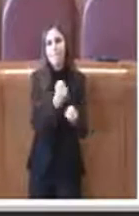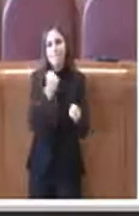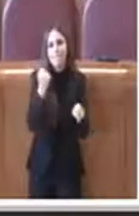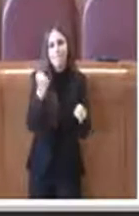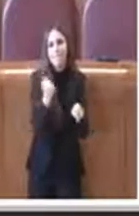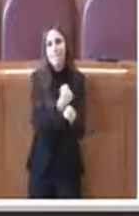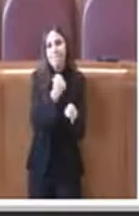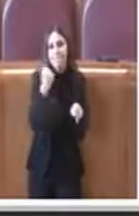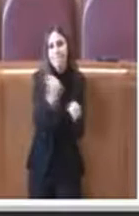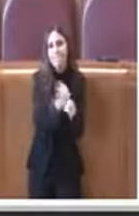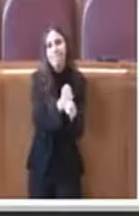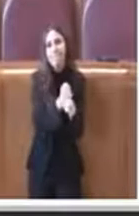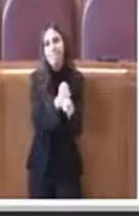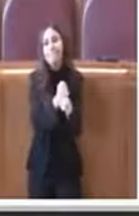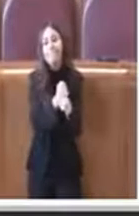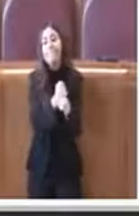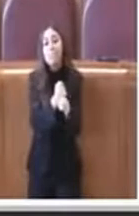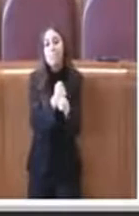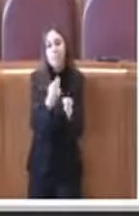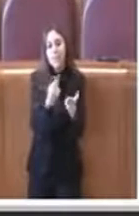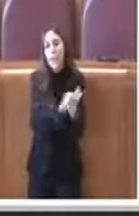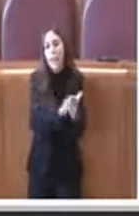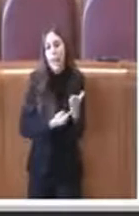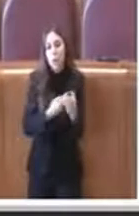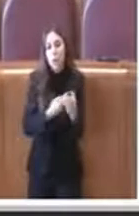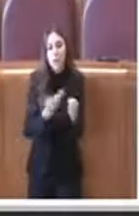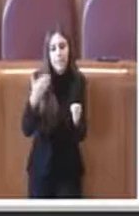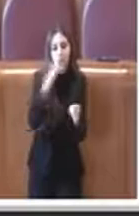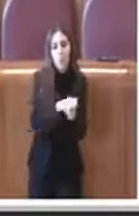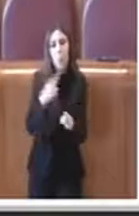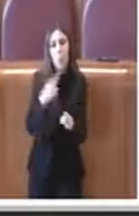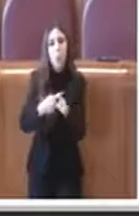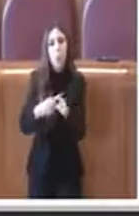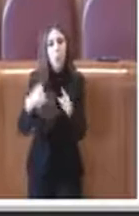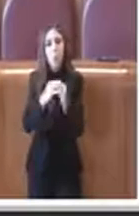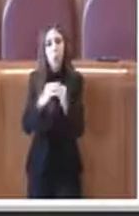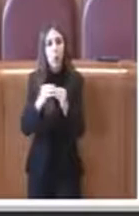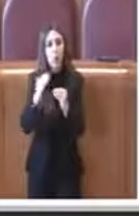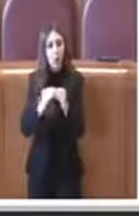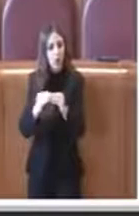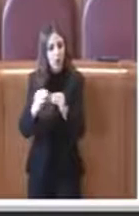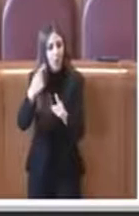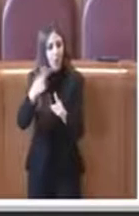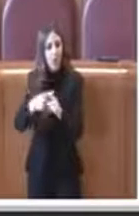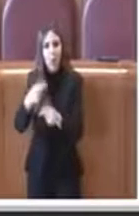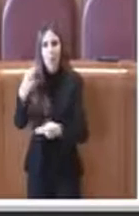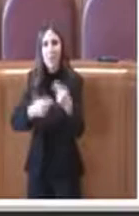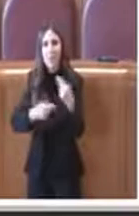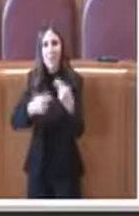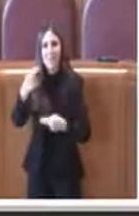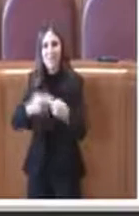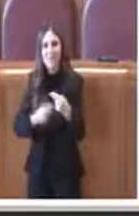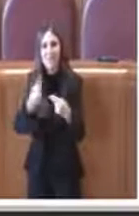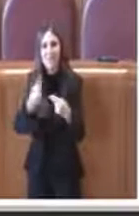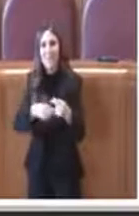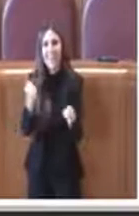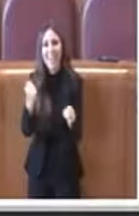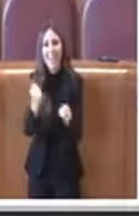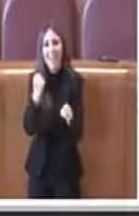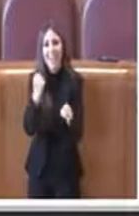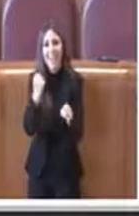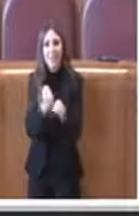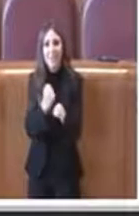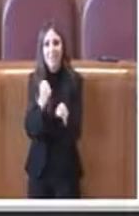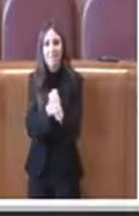tutto questo piano di risanamento di ristrutturazione ai bilanci che è stato un lavoro veramente enorme